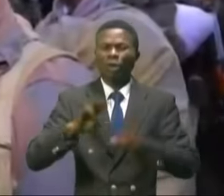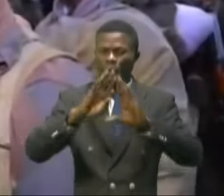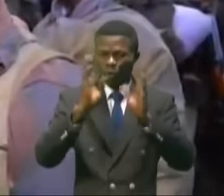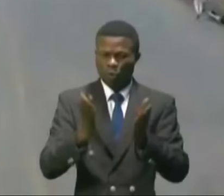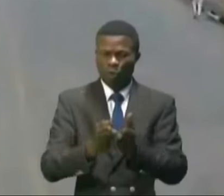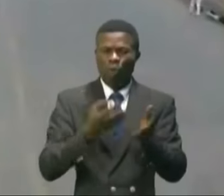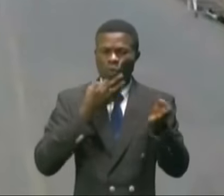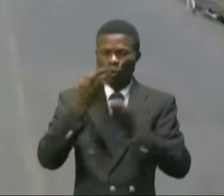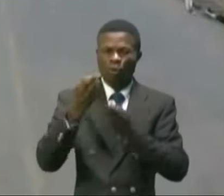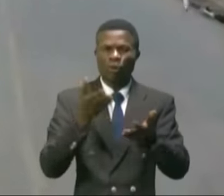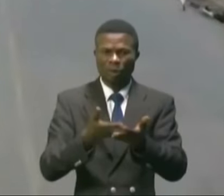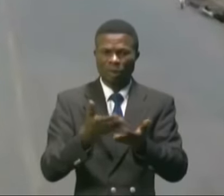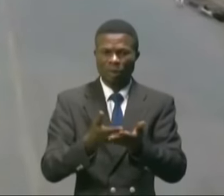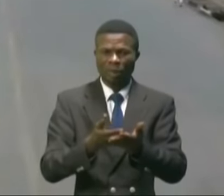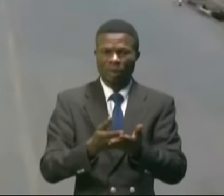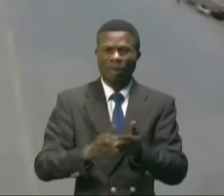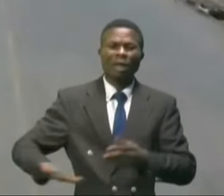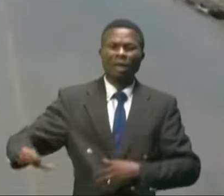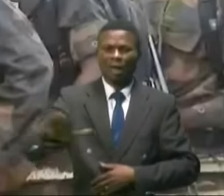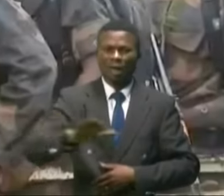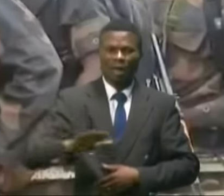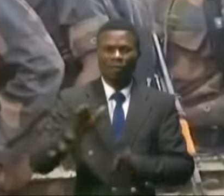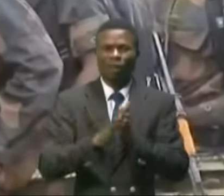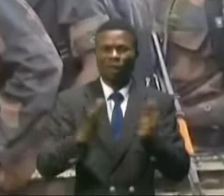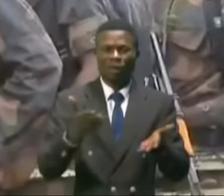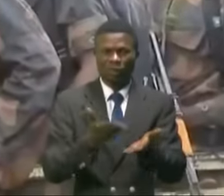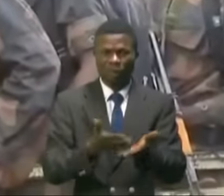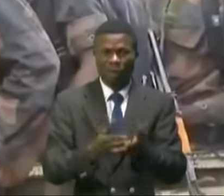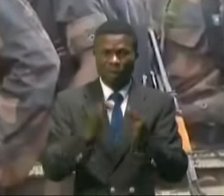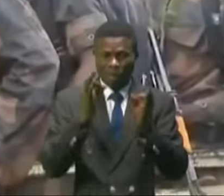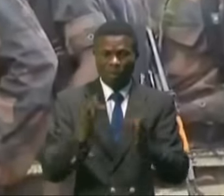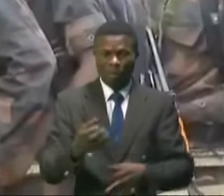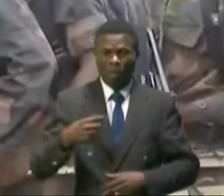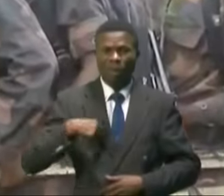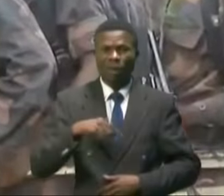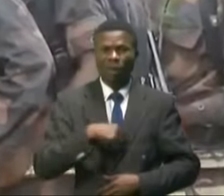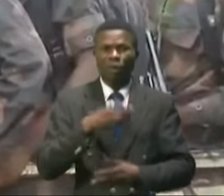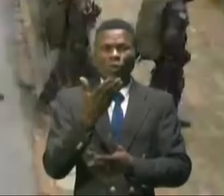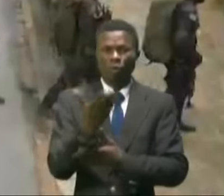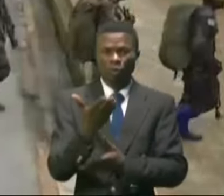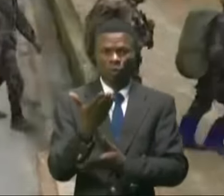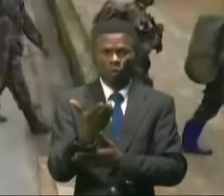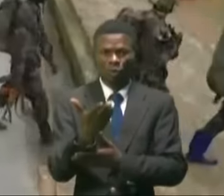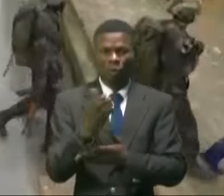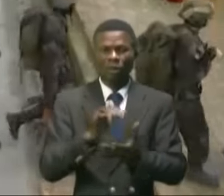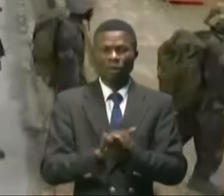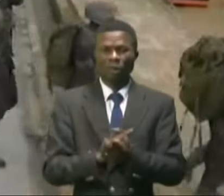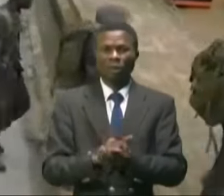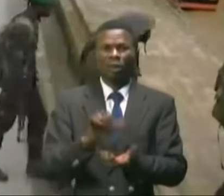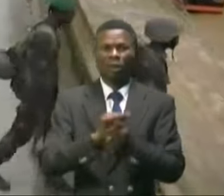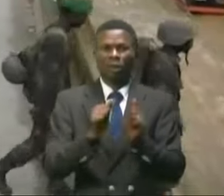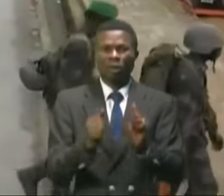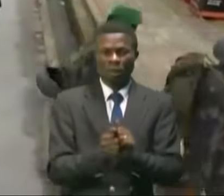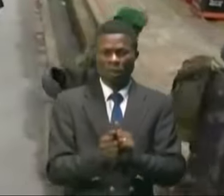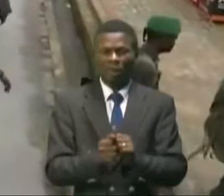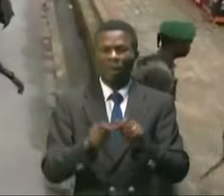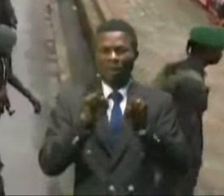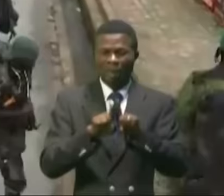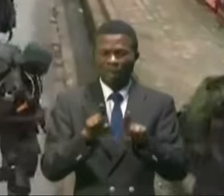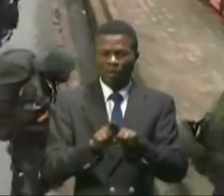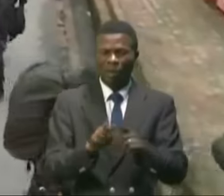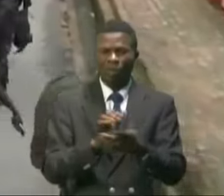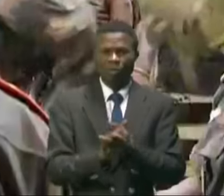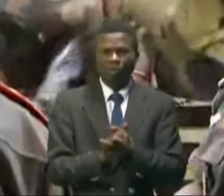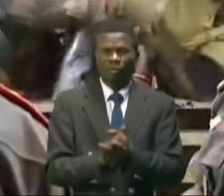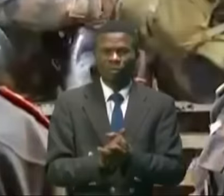perceptibles toute la nuit jusqu'à la levée du soleil. Il s'agit de nouvelles unités déployées dans cette partie orientale de la RDC,